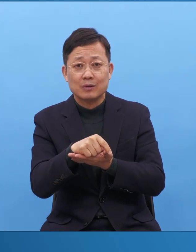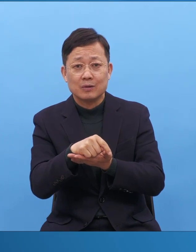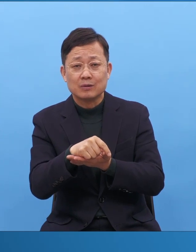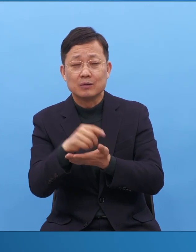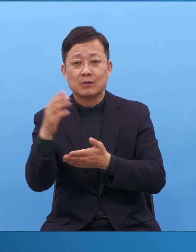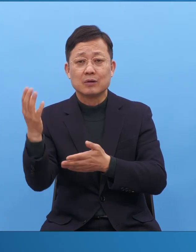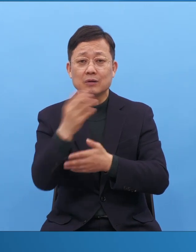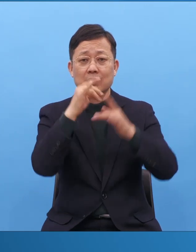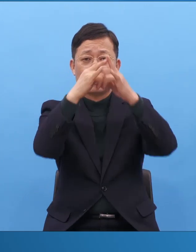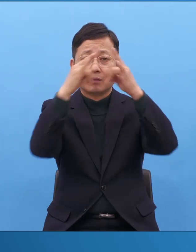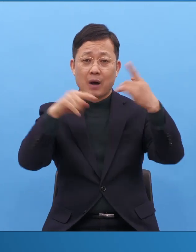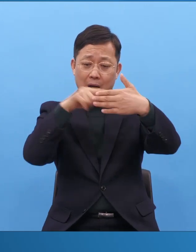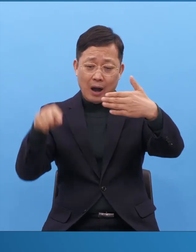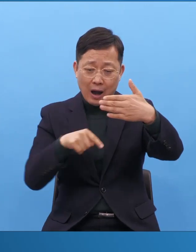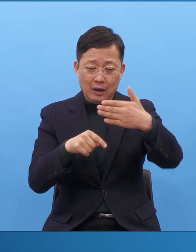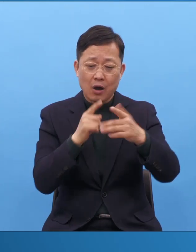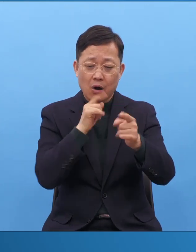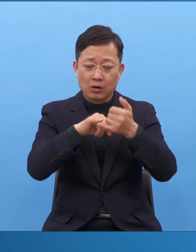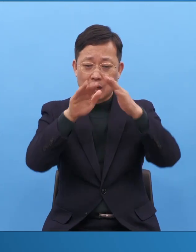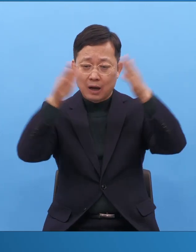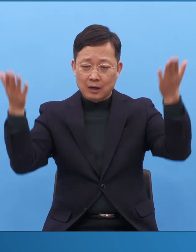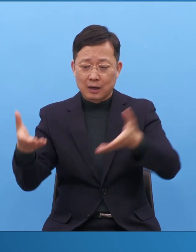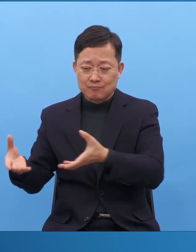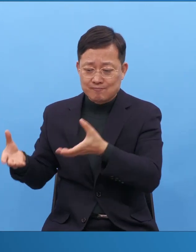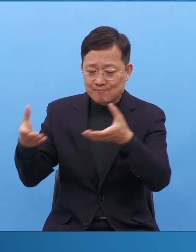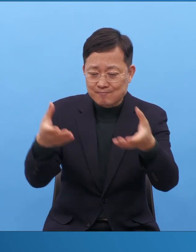이거란 말이에요. 이런 플랫폼을 만들어야 되는